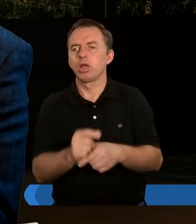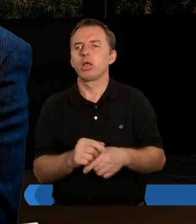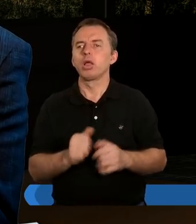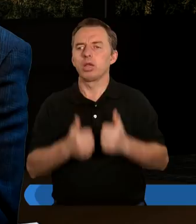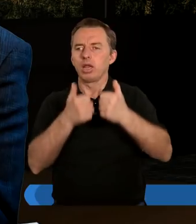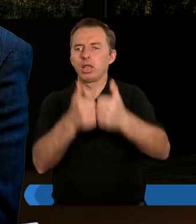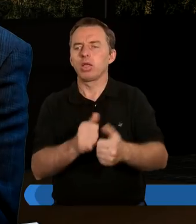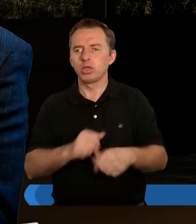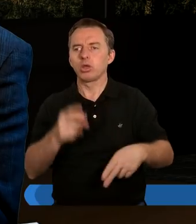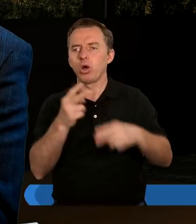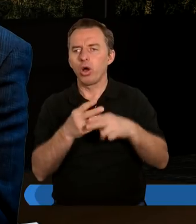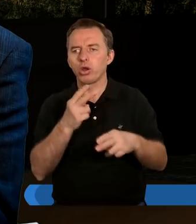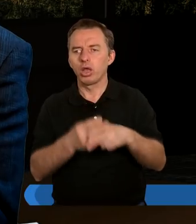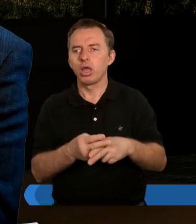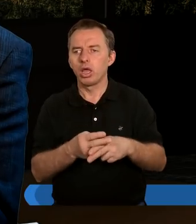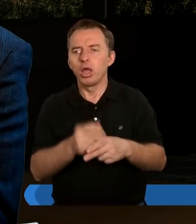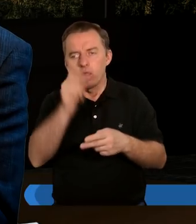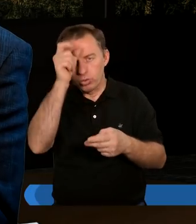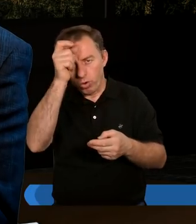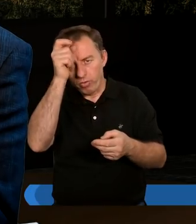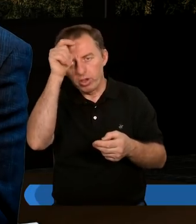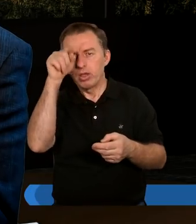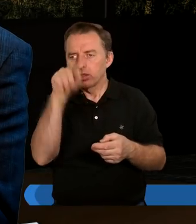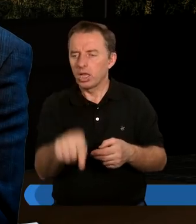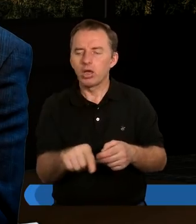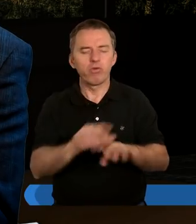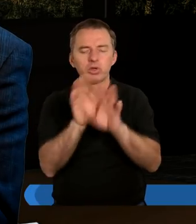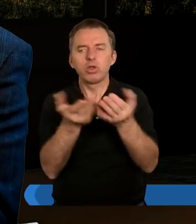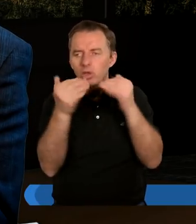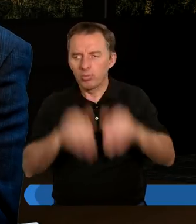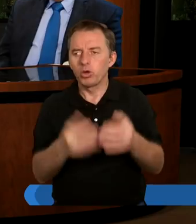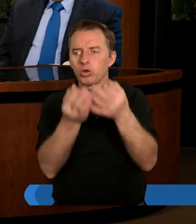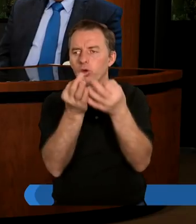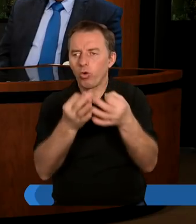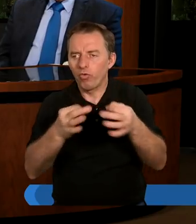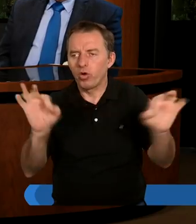bojowym nastawieniu, to jest chore, ale człowiek się z tego często nie może uwolnić.